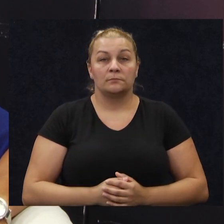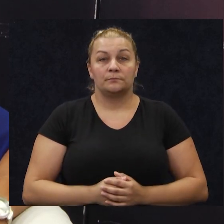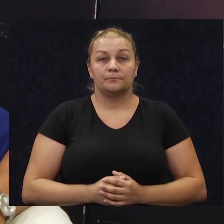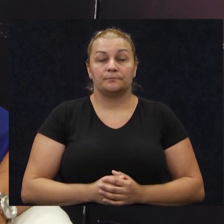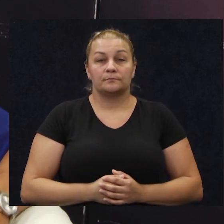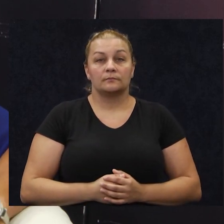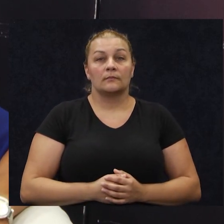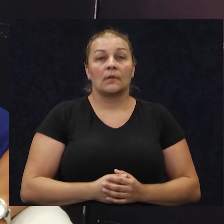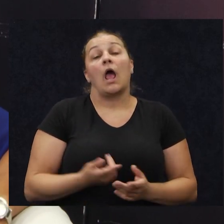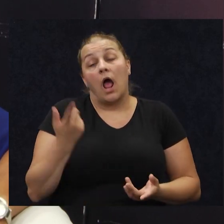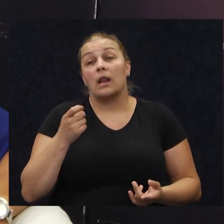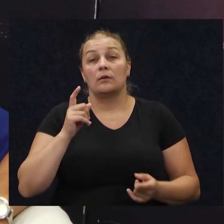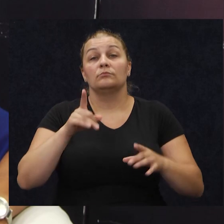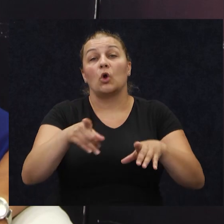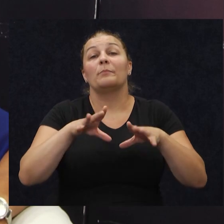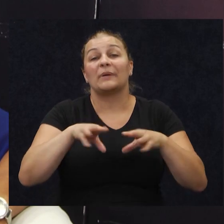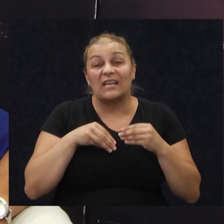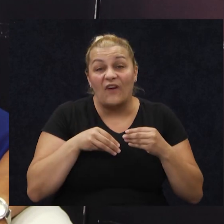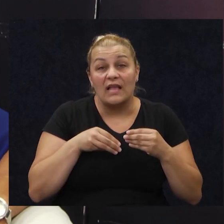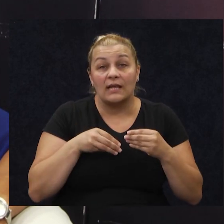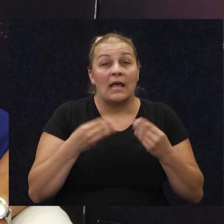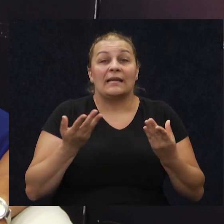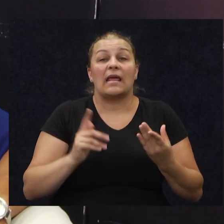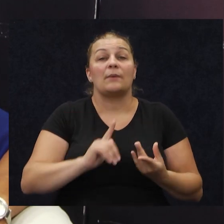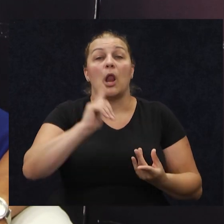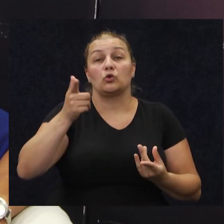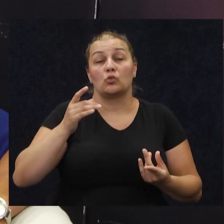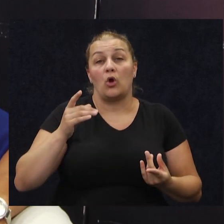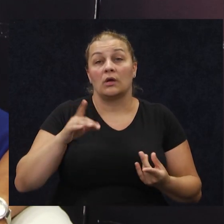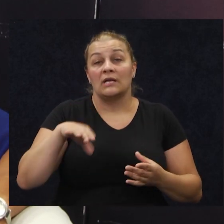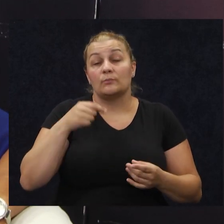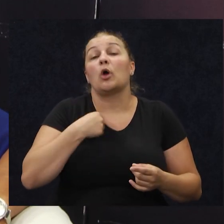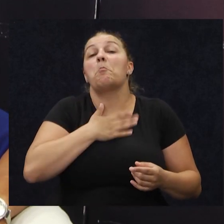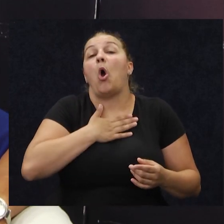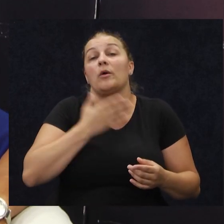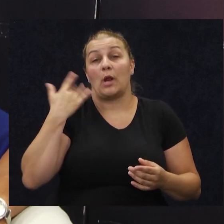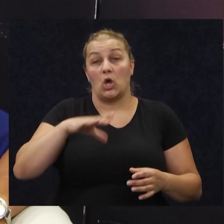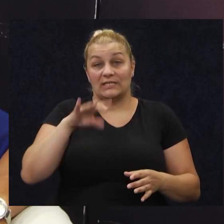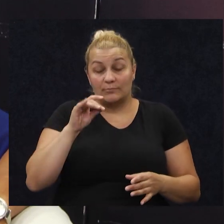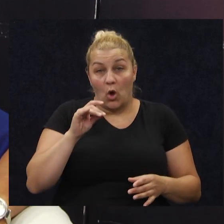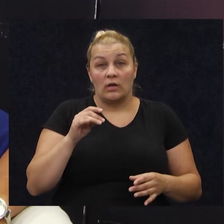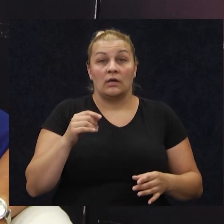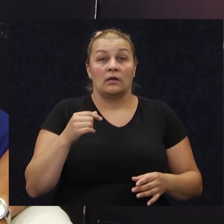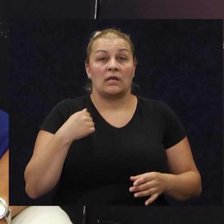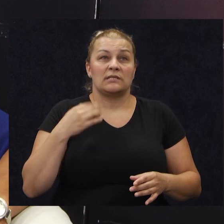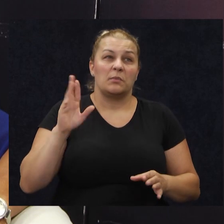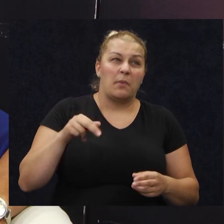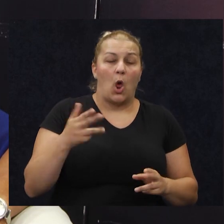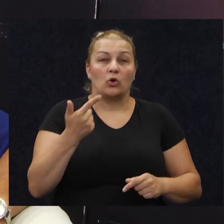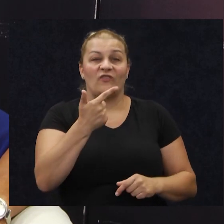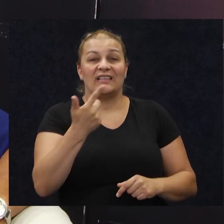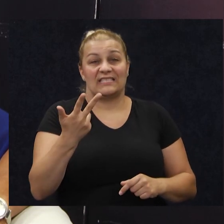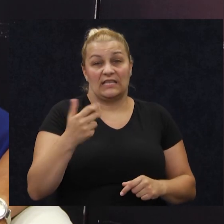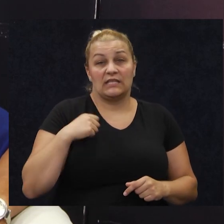no, to je prihvatila, mislim, nije imala šta drugo, to je bio moj izbor, bila sam tada negdje 23